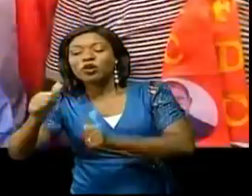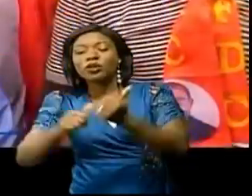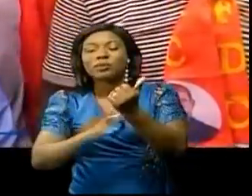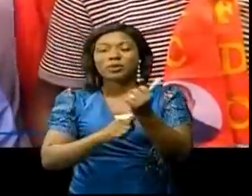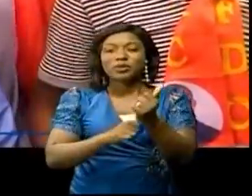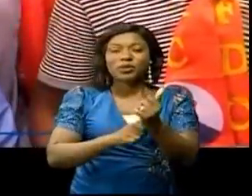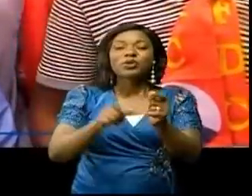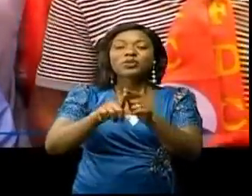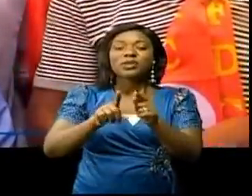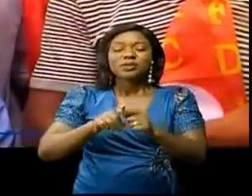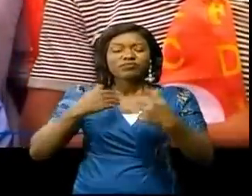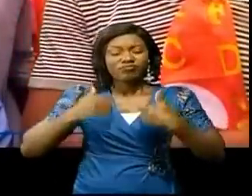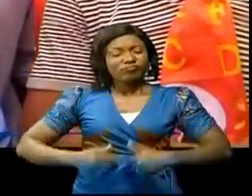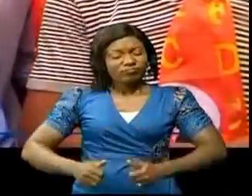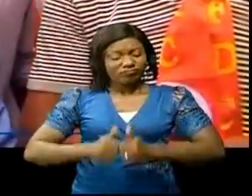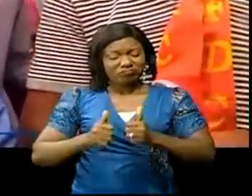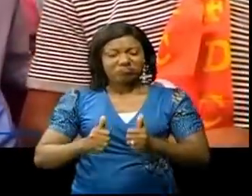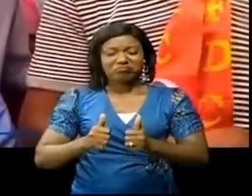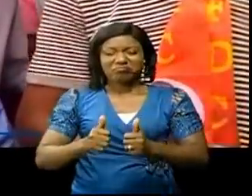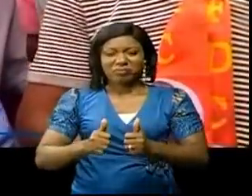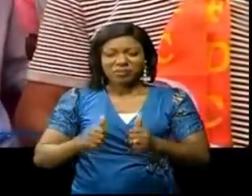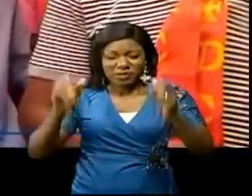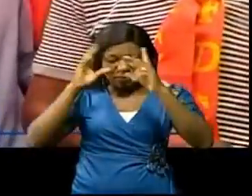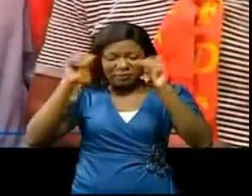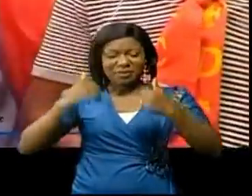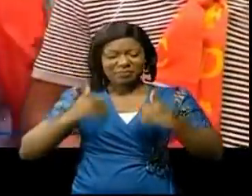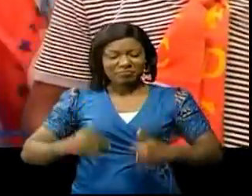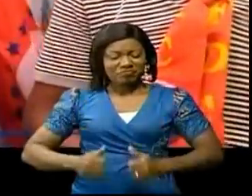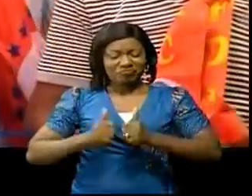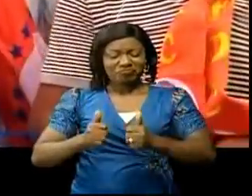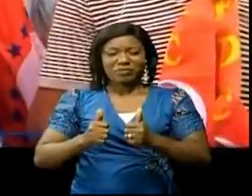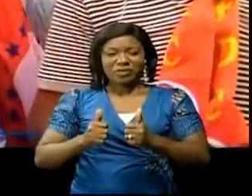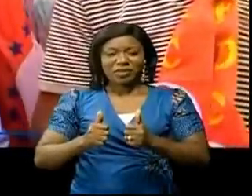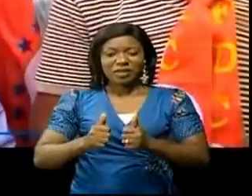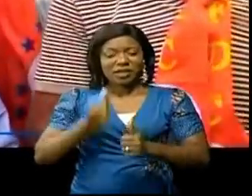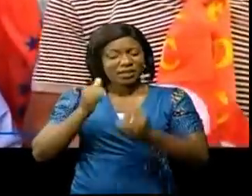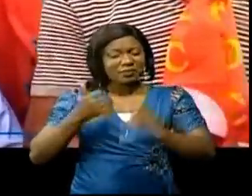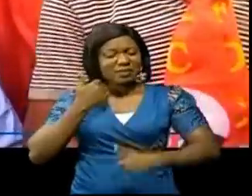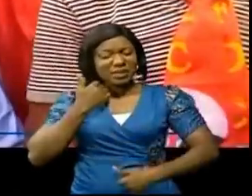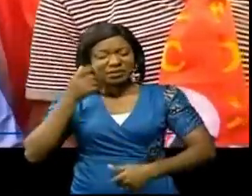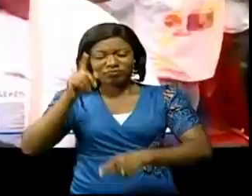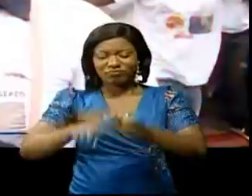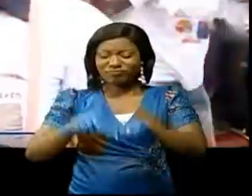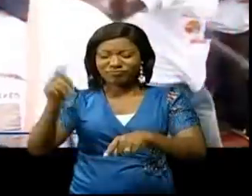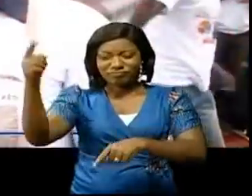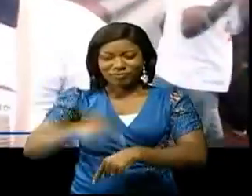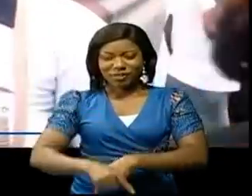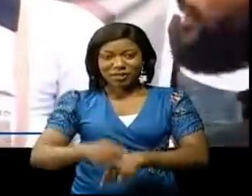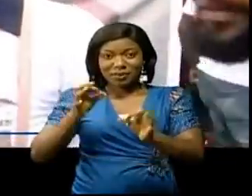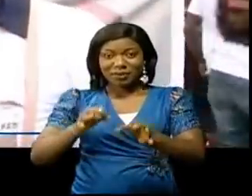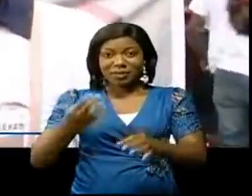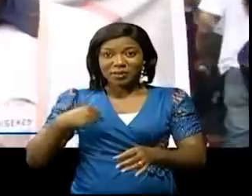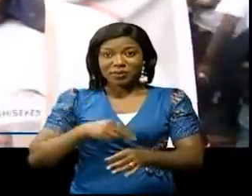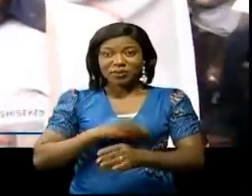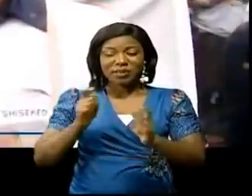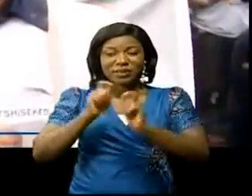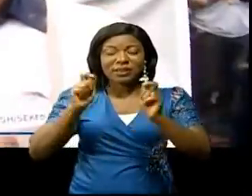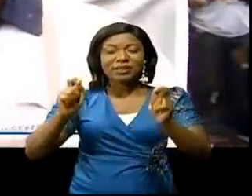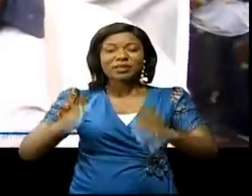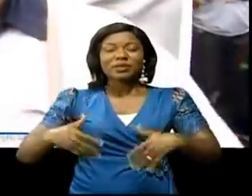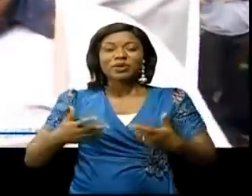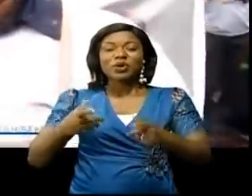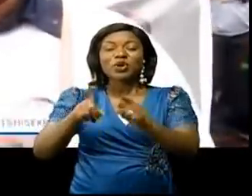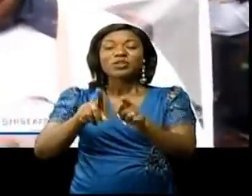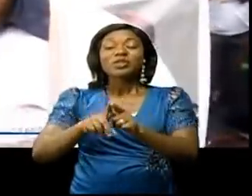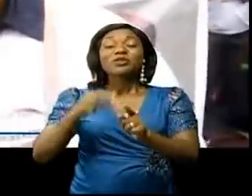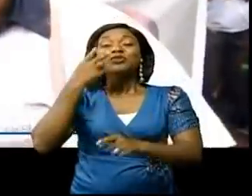province. Il est bien portant, s'il était malade, il ne devait pas venir. Il a un bon santé, c'est comme ça qu'il est venu. Nous sommes très contentes de voir notre